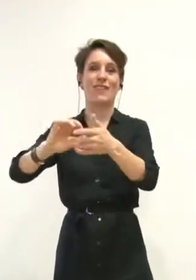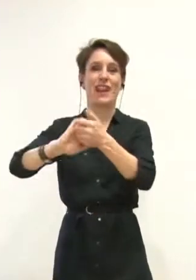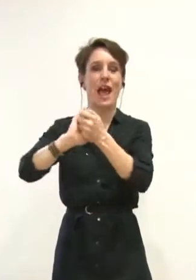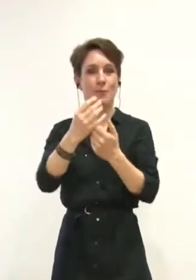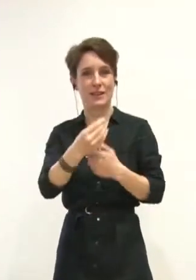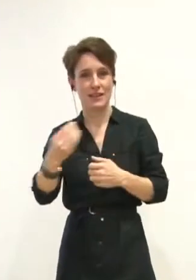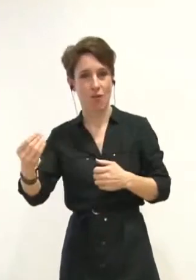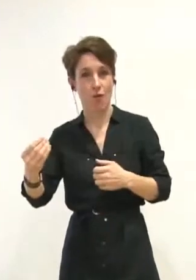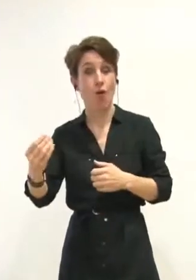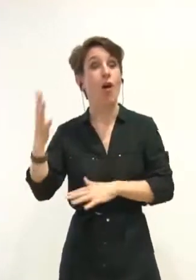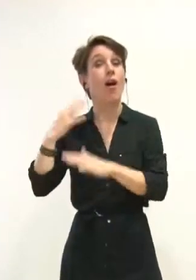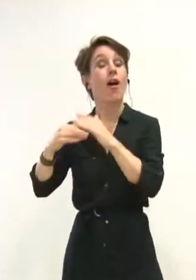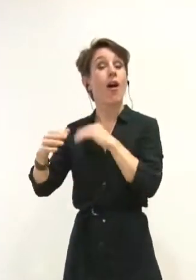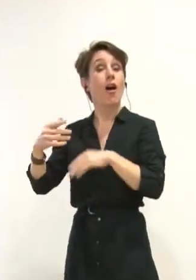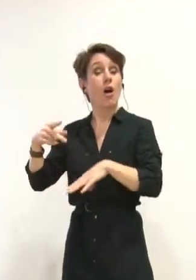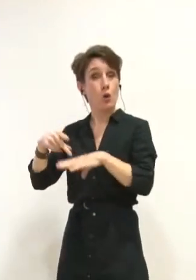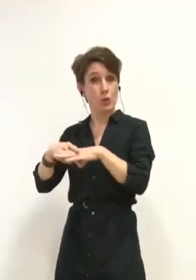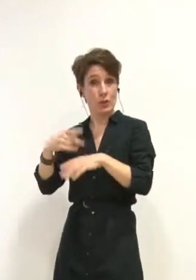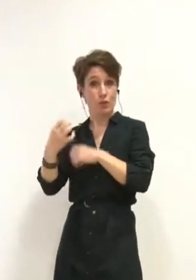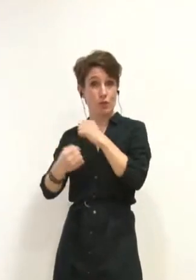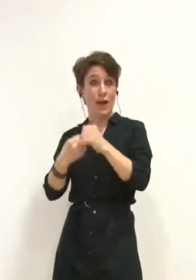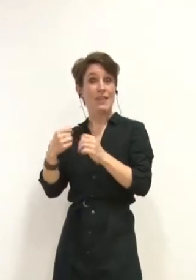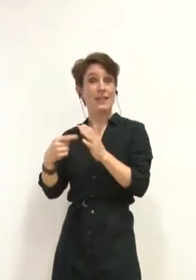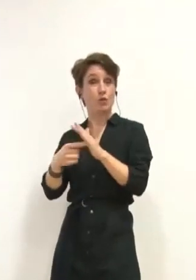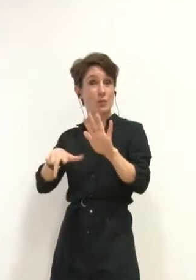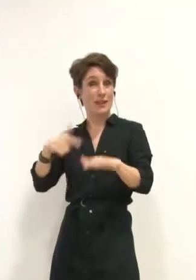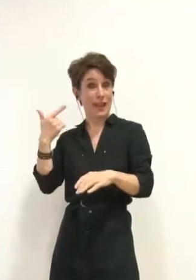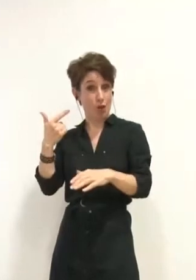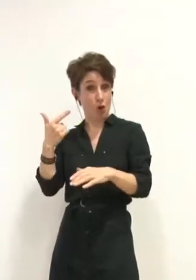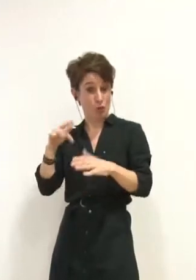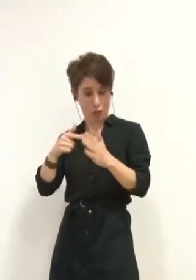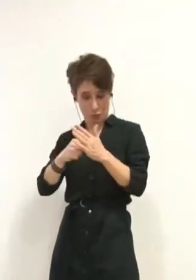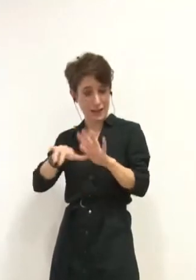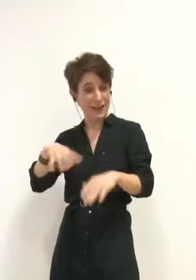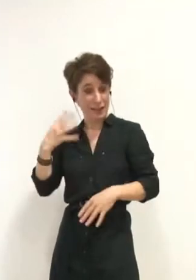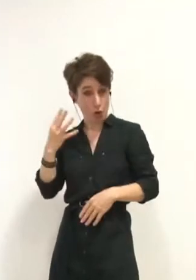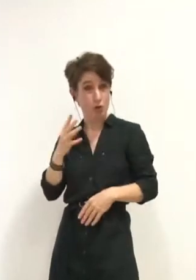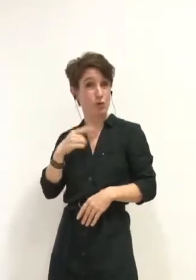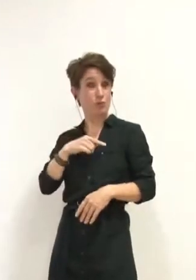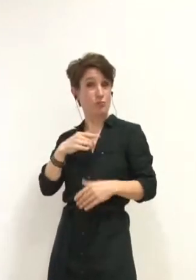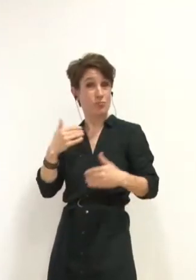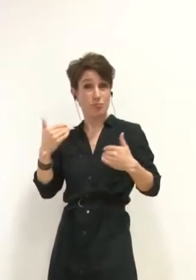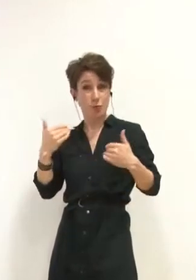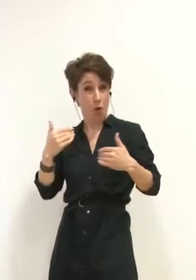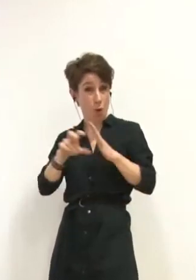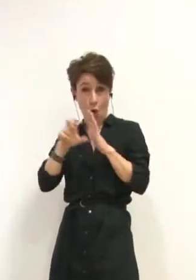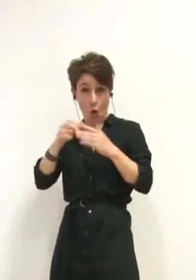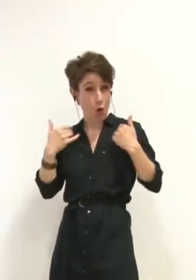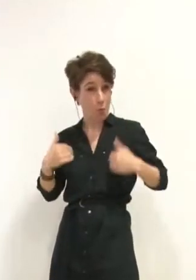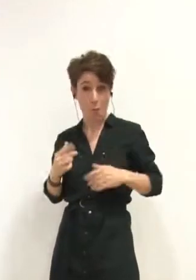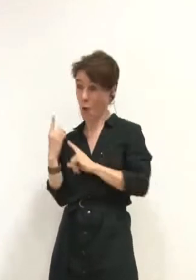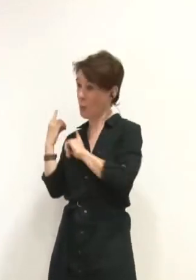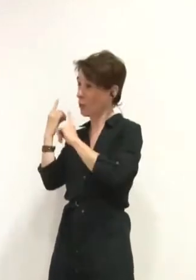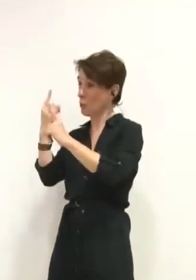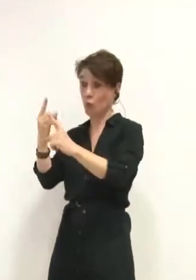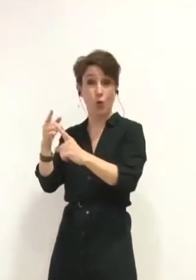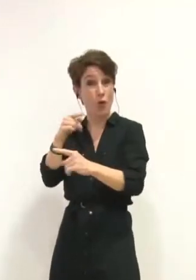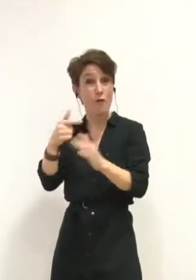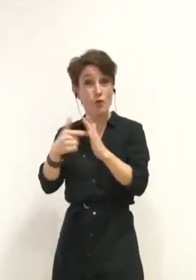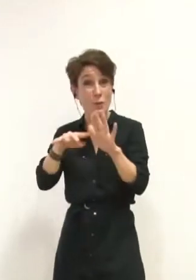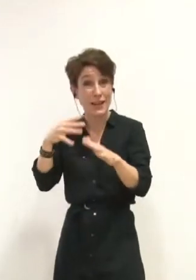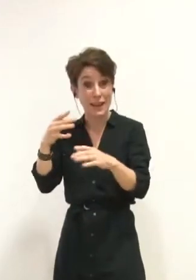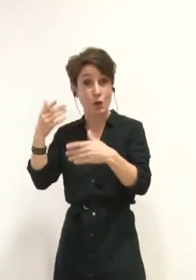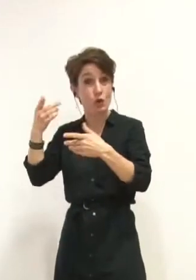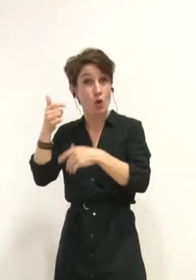mandat, vous avez décidé de suspendre cette adhésion à laquelle la ville de Grenoble était adhérente depuis de nombreuses années et vous n'aviez pas